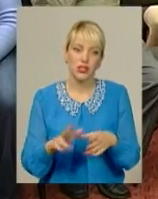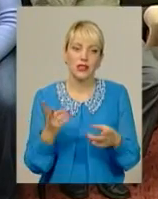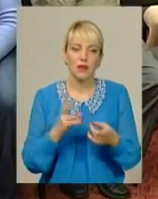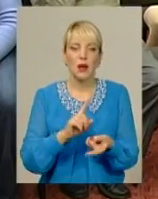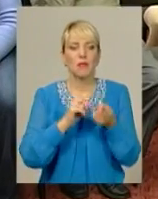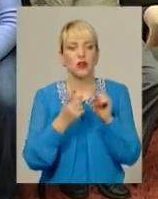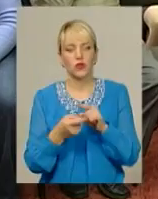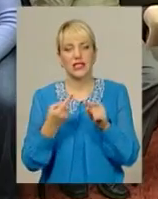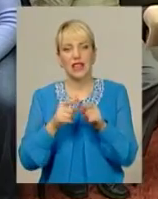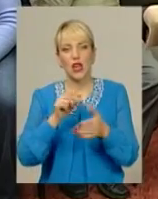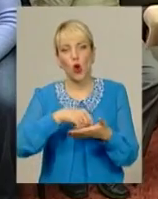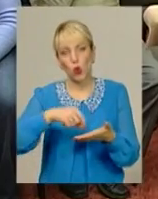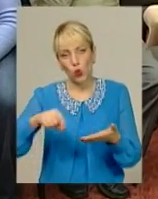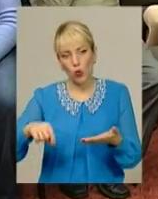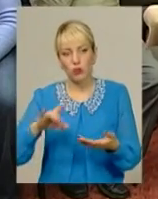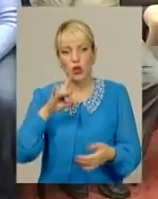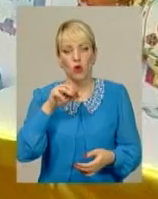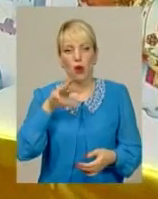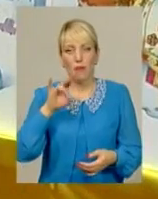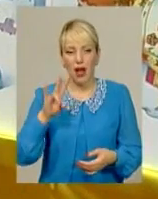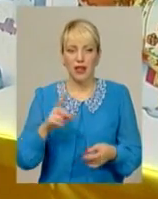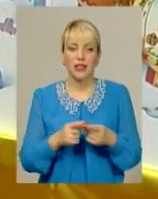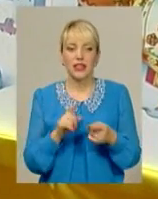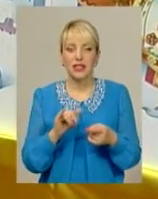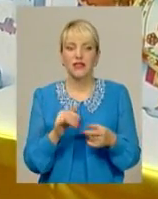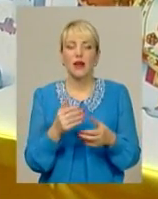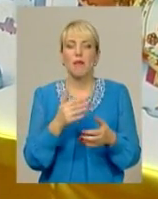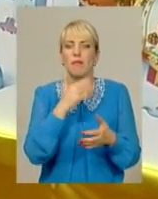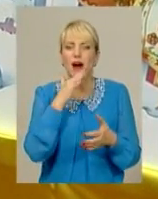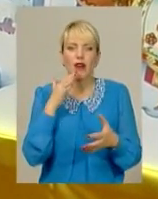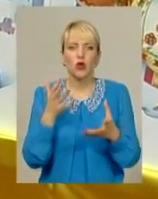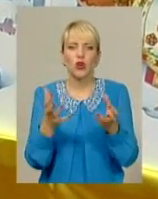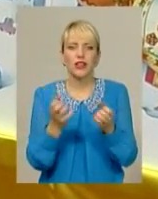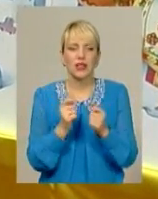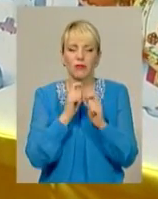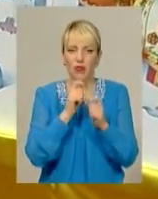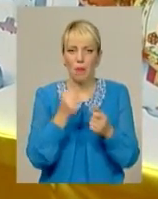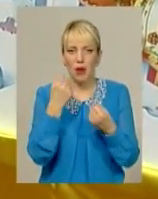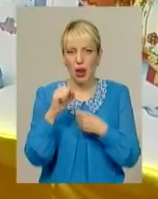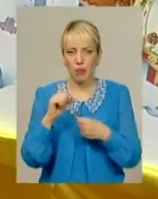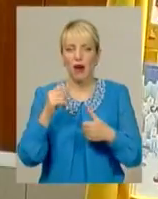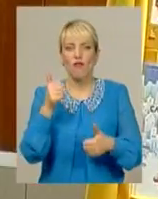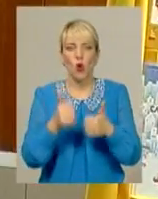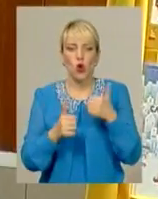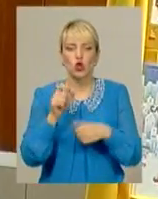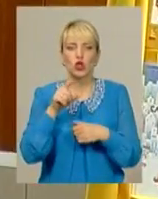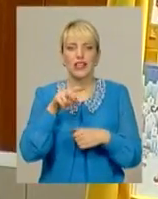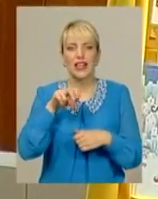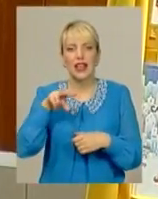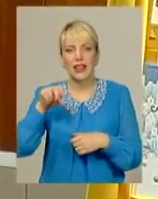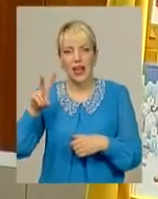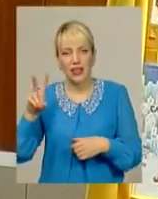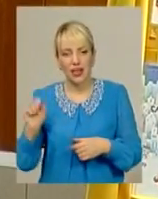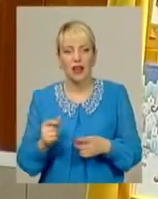рукопис у роман. Ще до друку робота отримала численні відзнаки. Перемогла у конкурсах «Золотий лелека» та «Коронація слова». Та